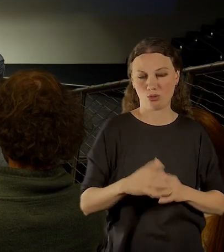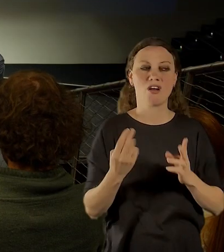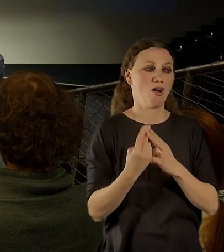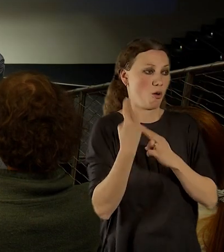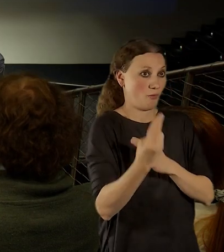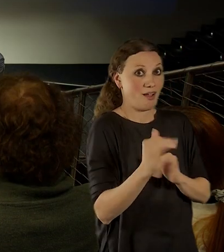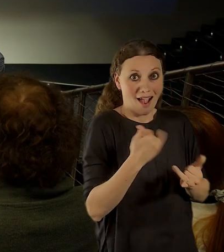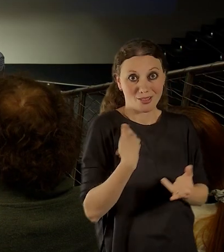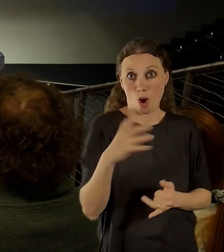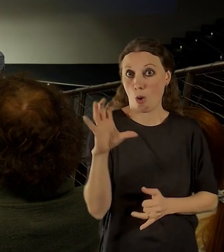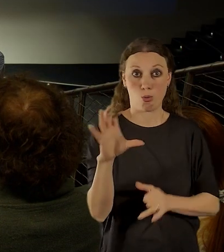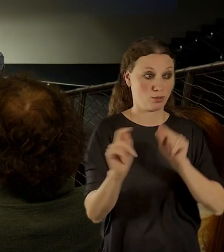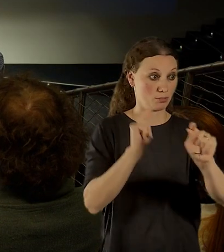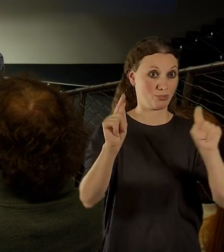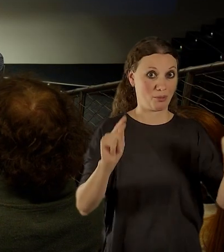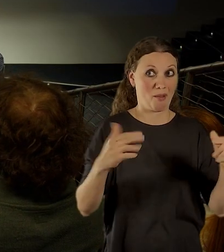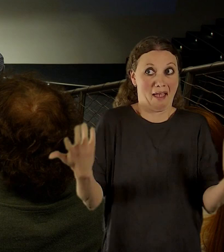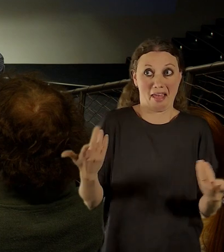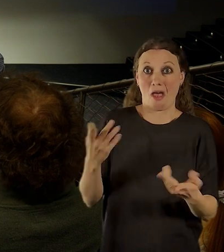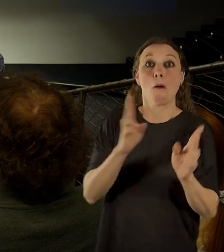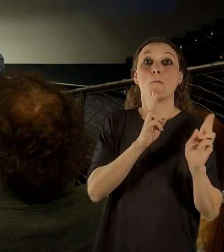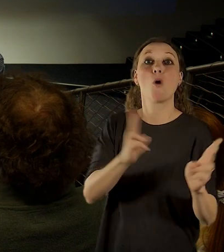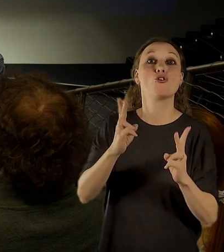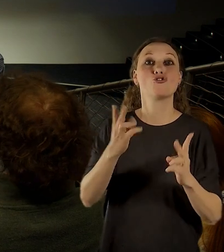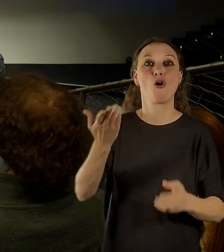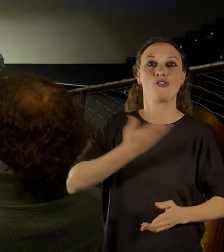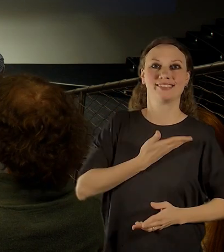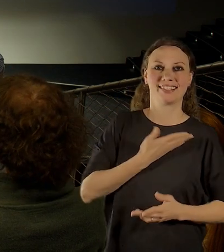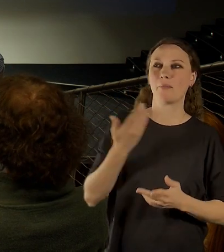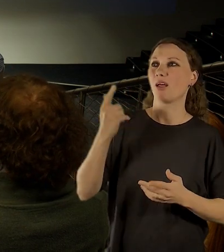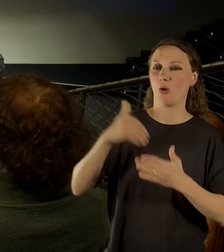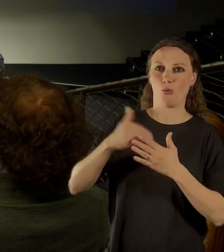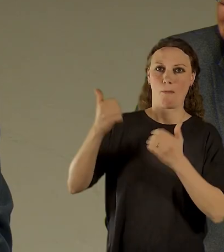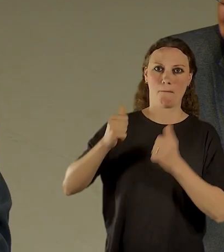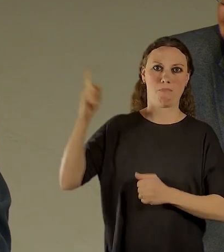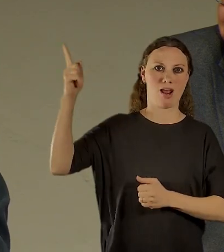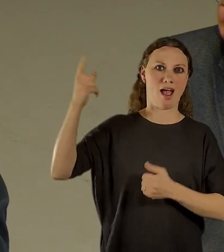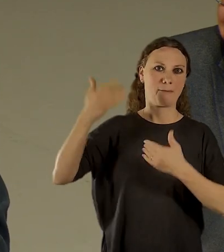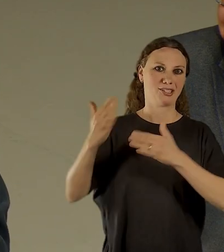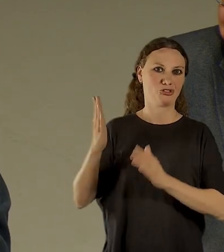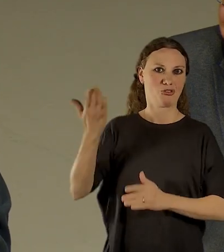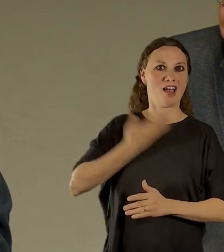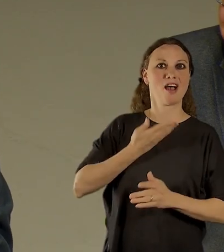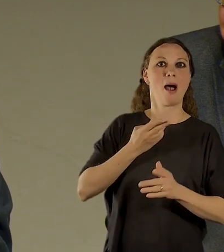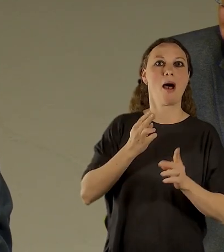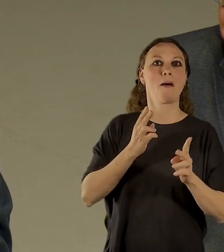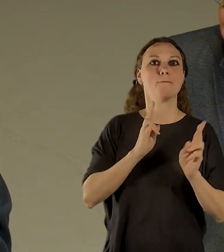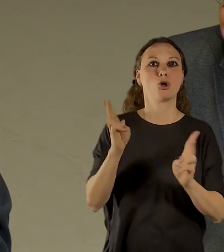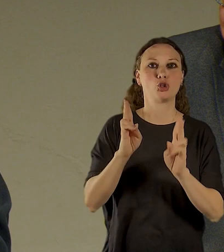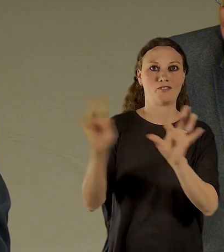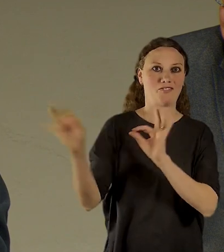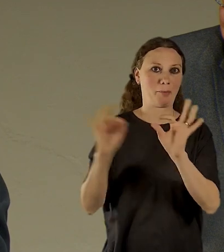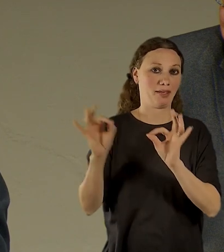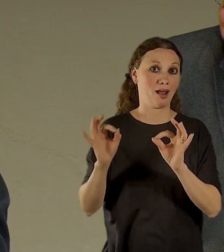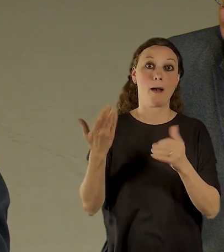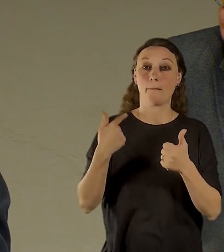vycházet z možností, které poskytoval zakladatel, to znamená hlavní město Praha. Vedle Domu Pážat nám